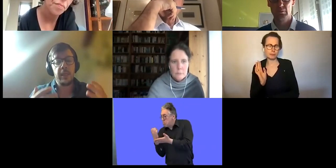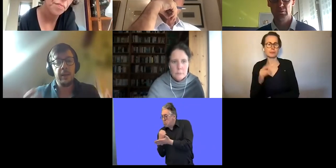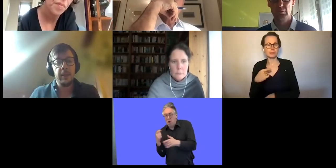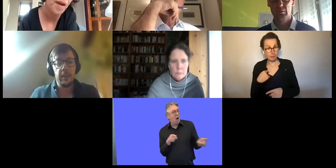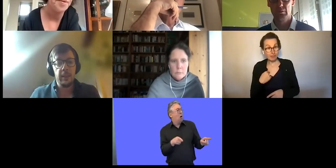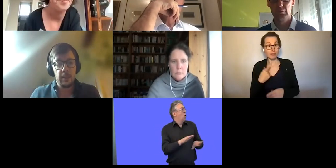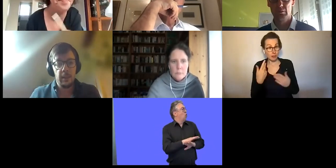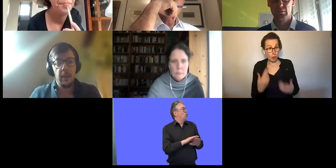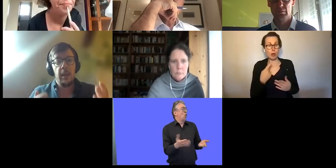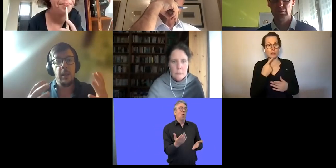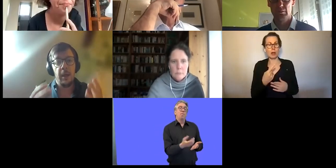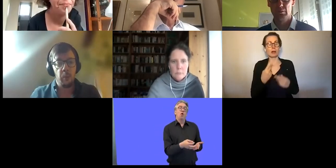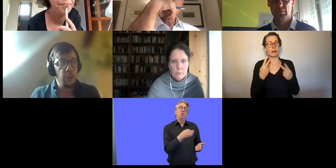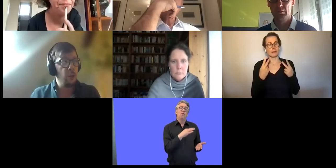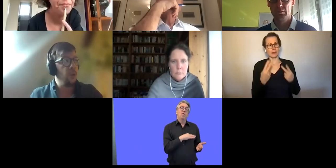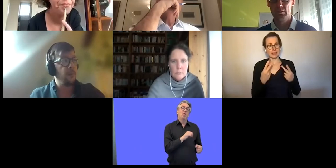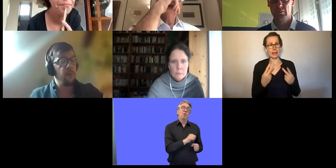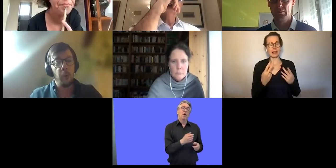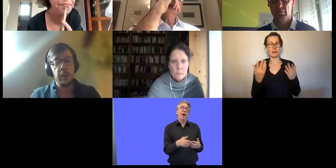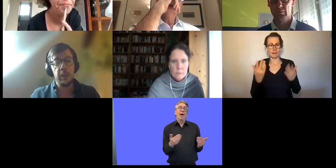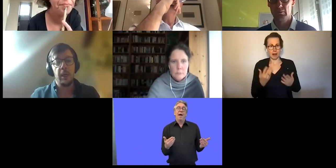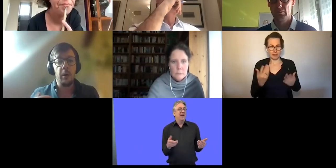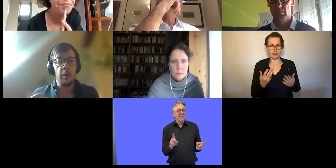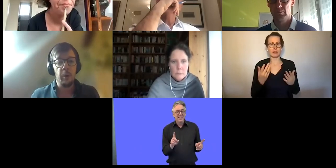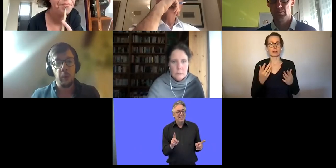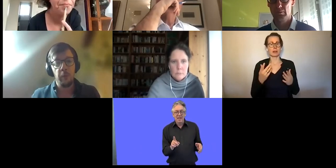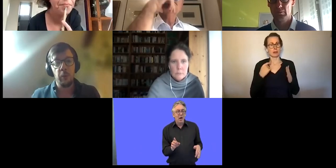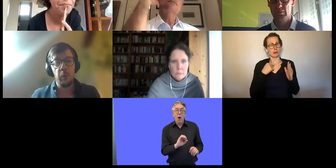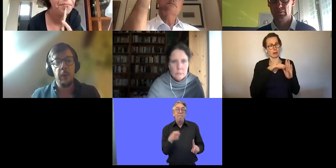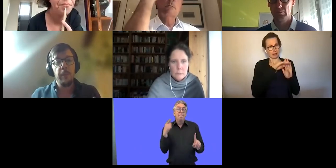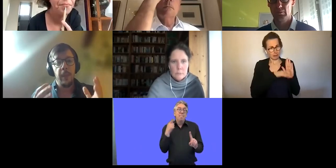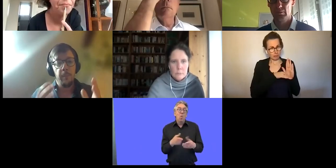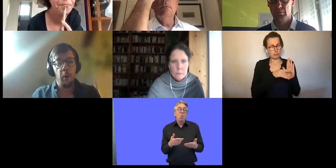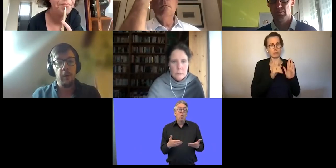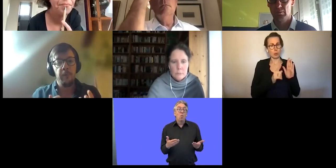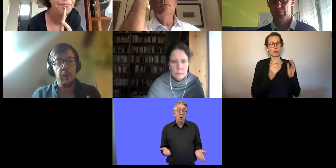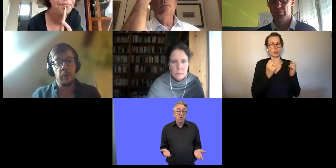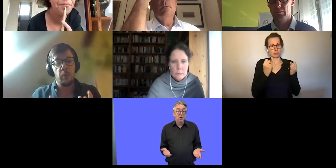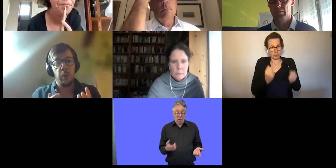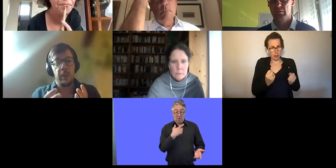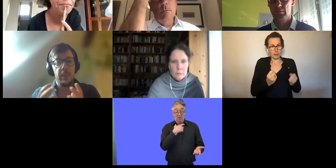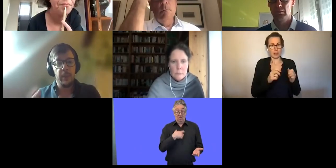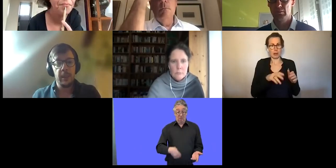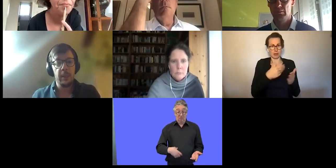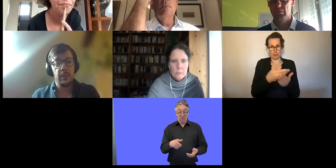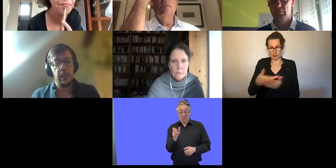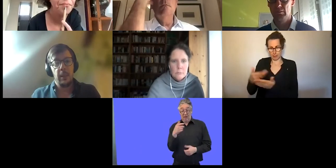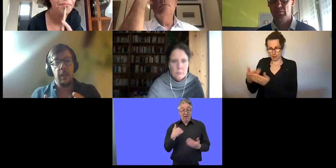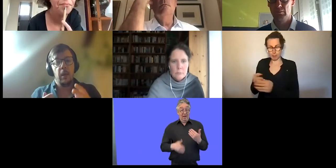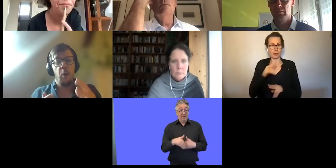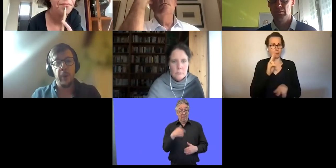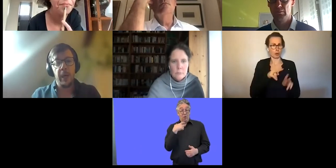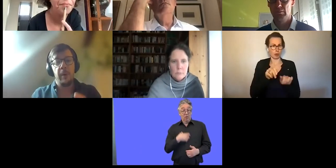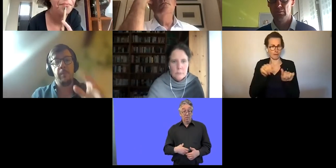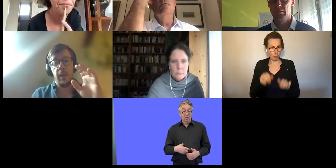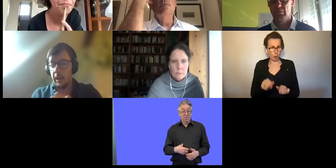und so weiter, das hat keinen Sinn. Wir fördern eigentlich die Garantien, sodass wir sicherstellen, dass politisch gesehen und arbeitsmarktrechtlich es